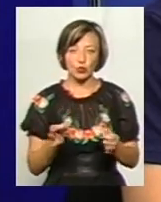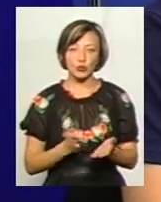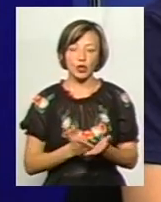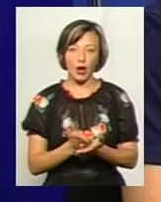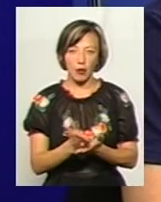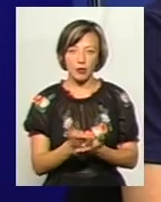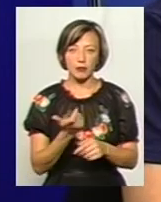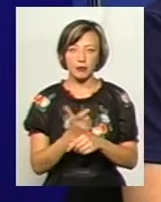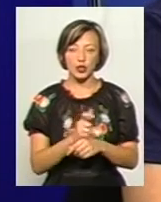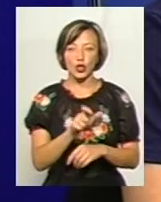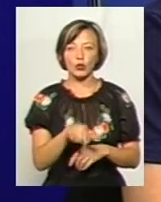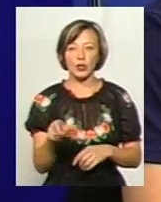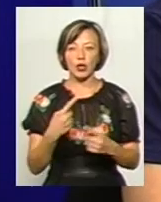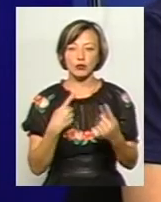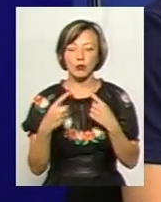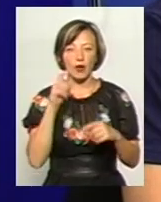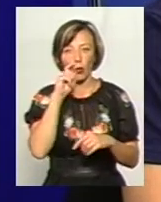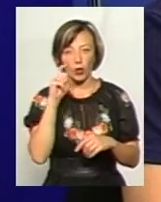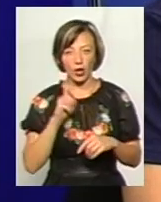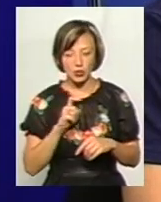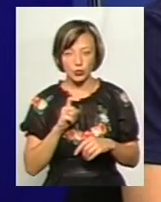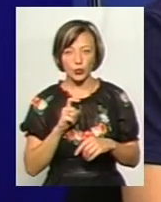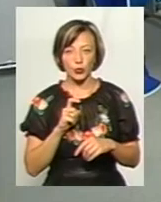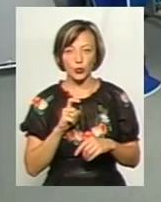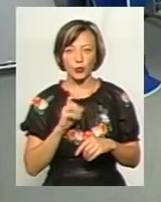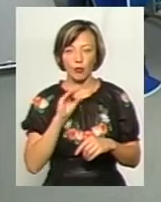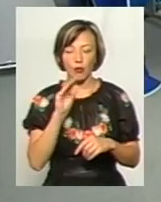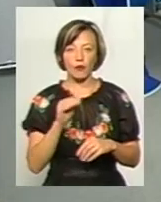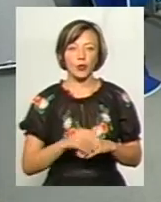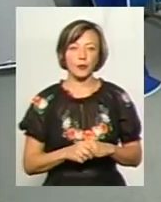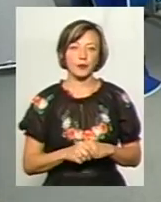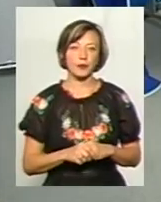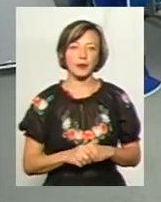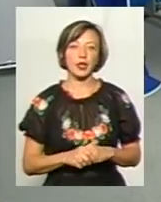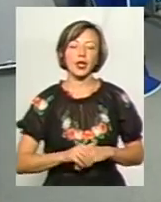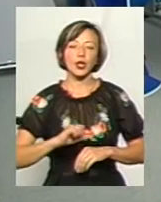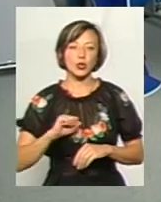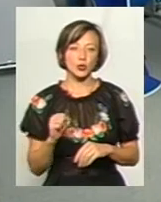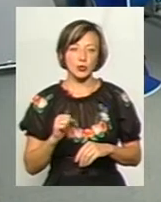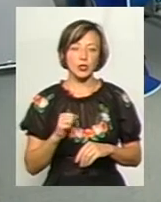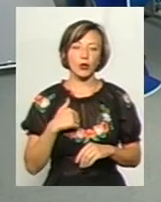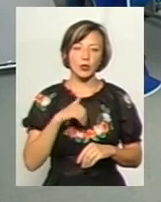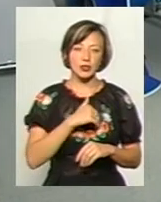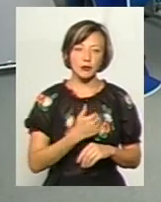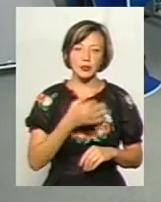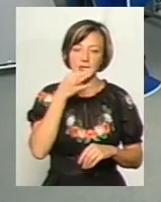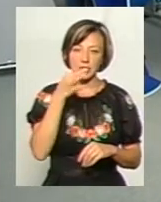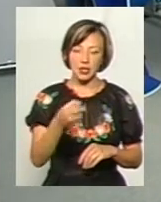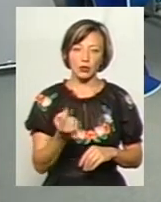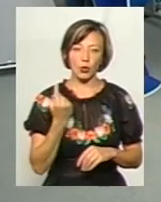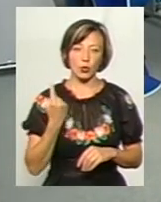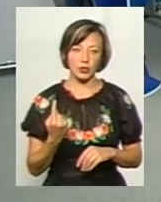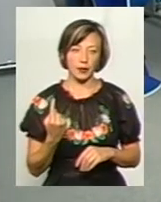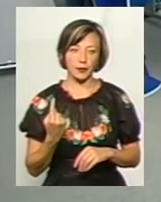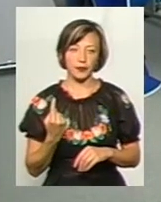напрямку, більше людей розмовляє українською. І, звичайно, це важливо. Друзі, я хотів би все-таки зауважити лише одне.